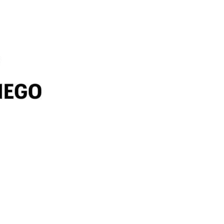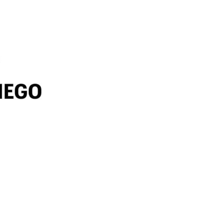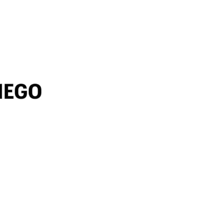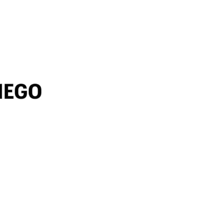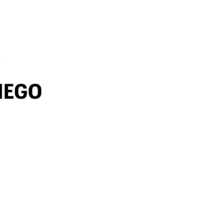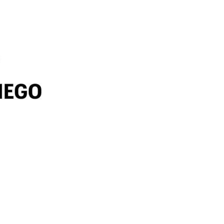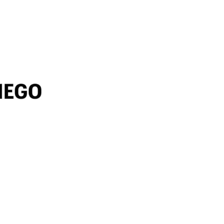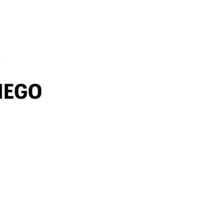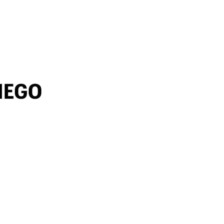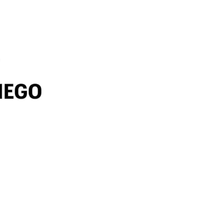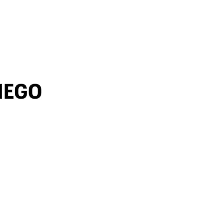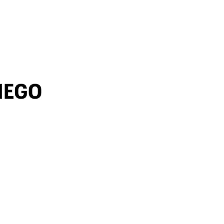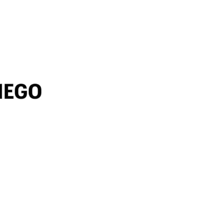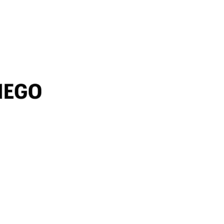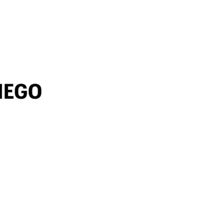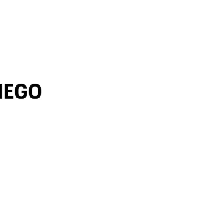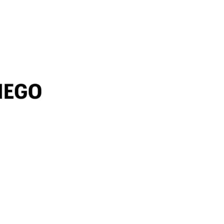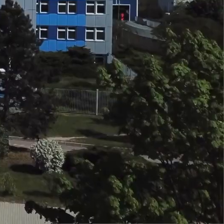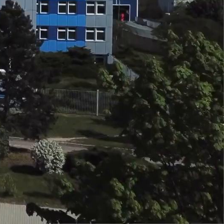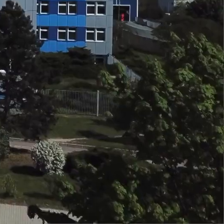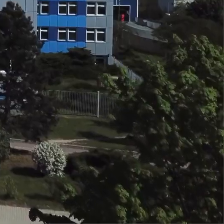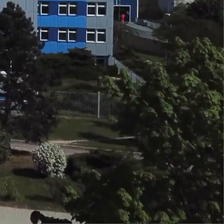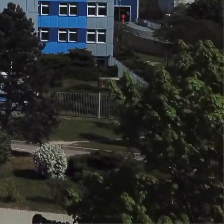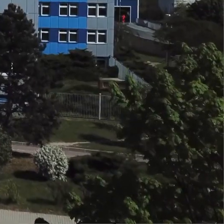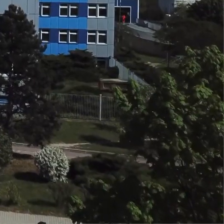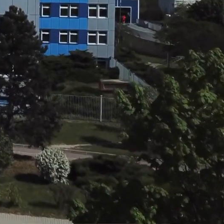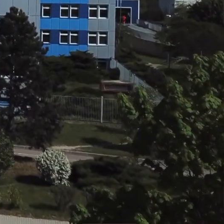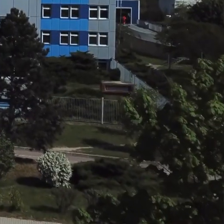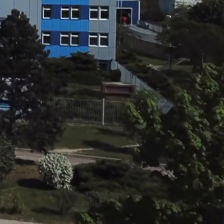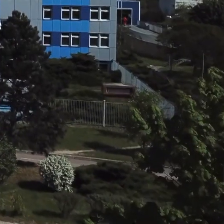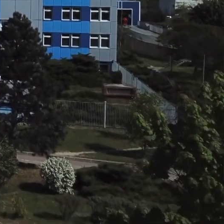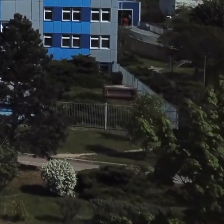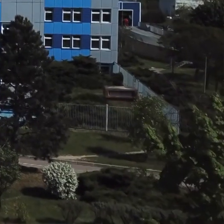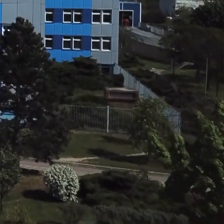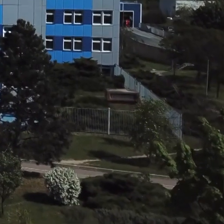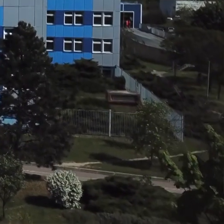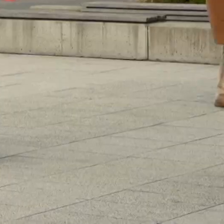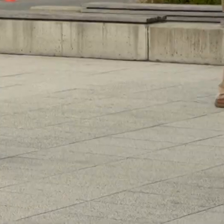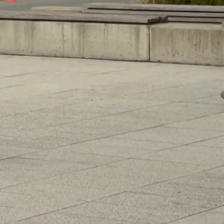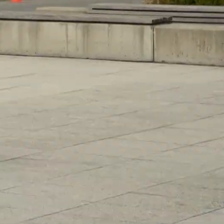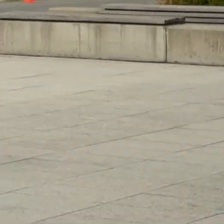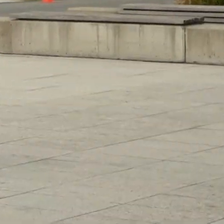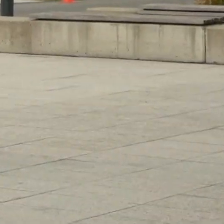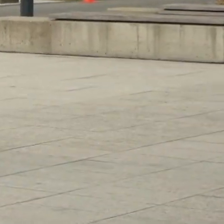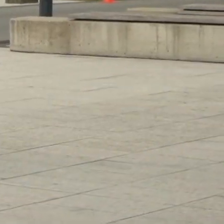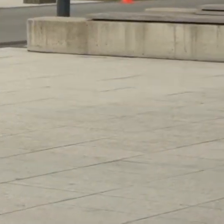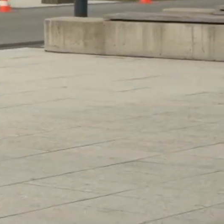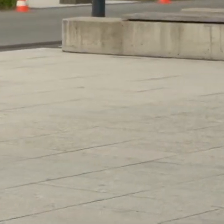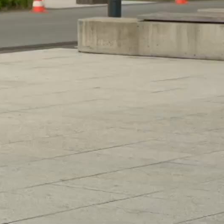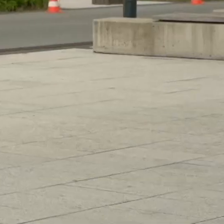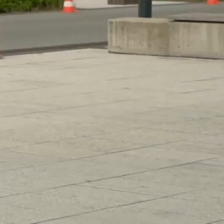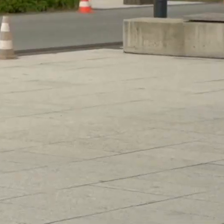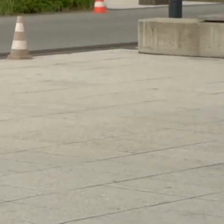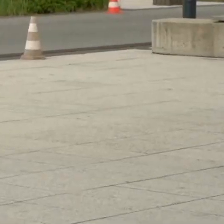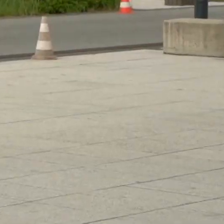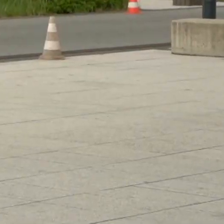audycja jest finansowana ze środków samorządu województwa dolnośląskiego. Na ekranie widać Wojewódzki Szpital Specjalistyczny w Legnicy, po chwili dziewczyna poruszająca się